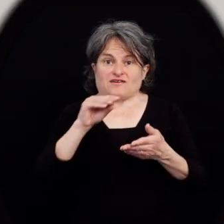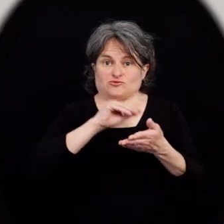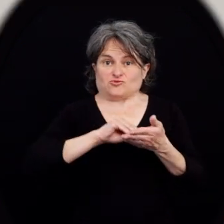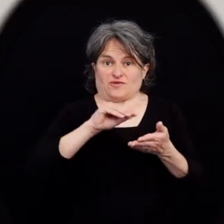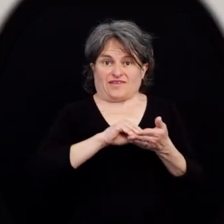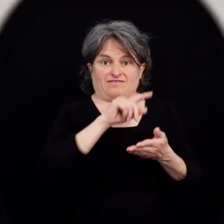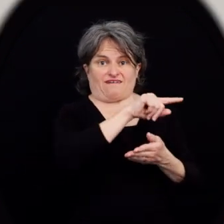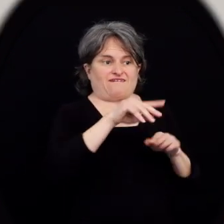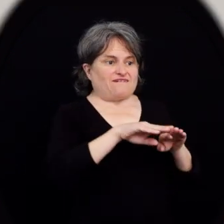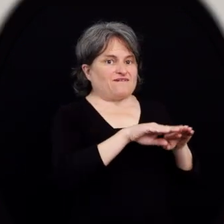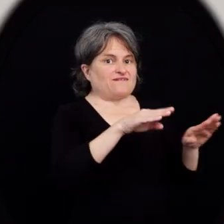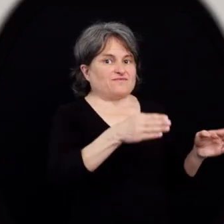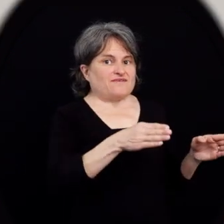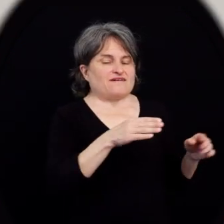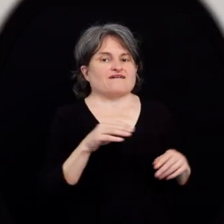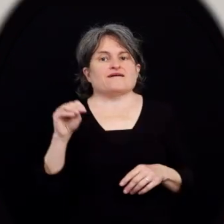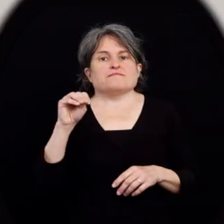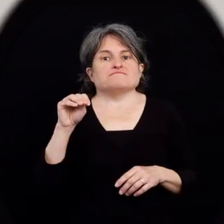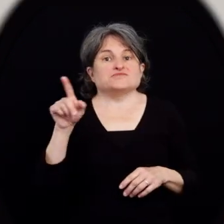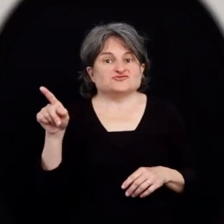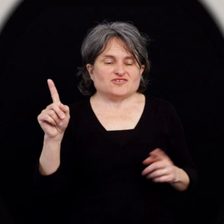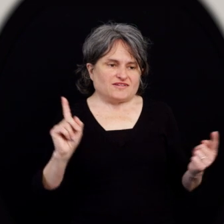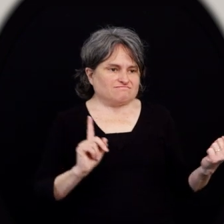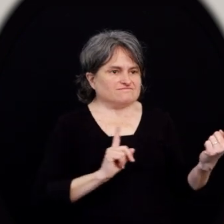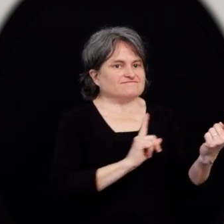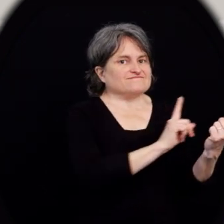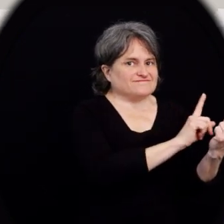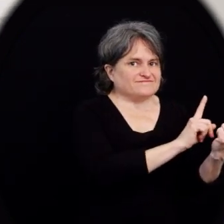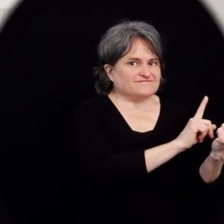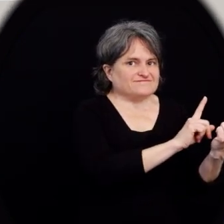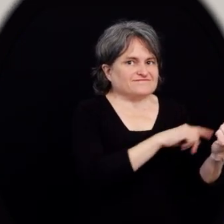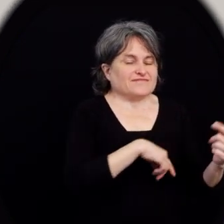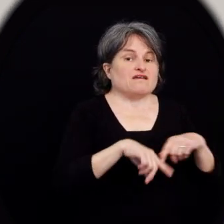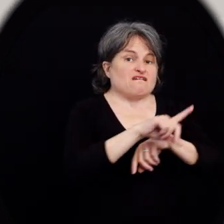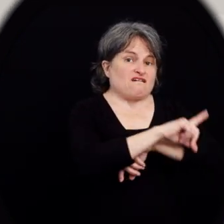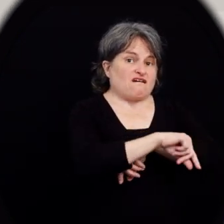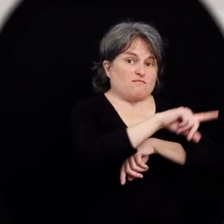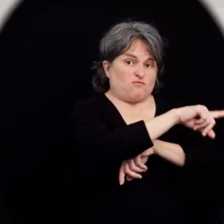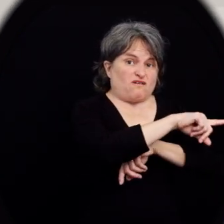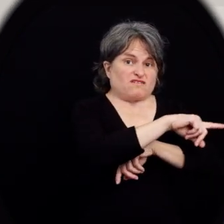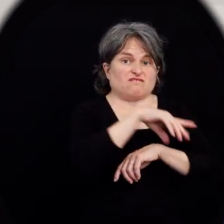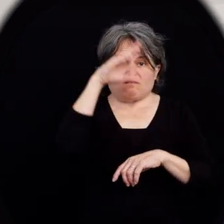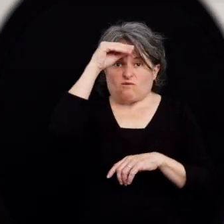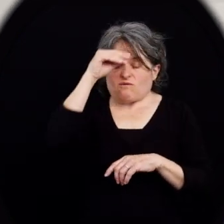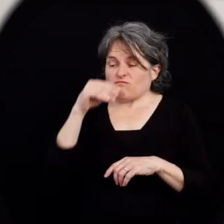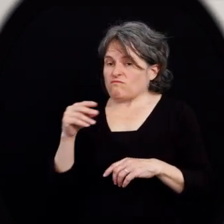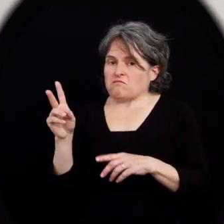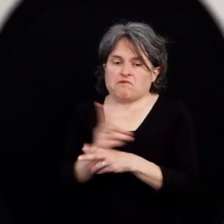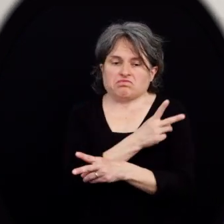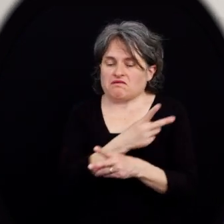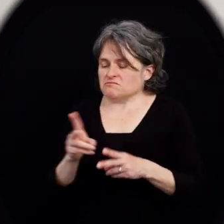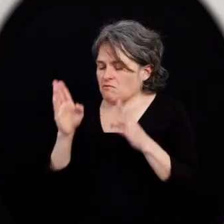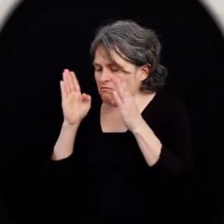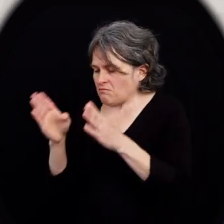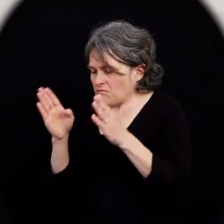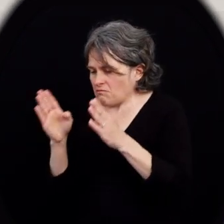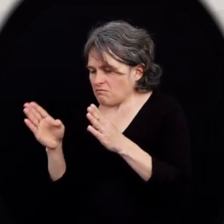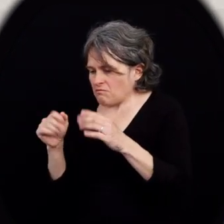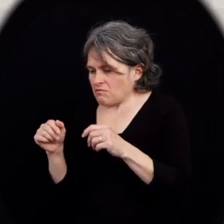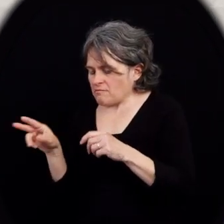Au secrétariat de l'établissement, Michelle s'approche du comptoir d'inscription. L'employé se montre très peu attentif à elle.